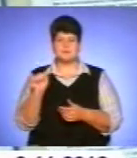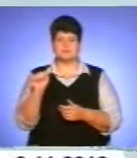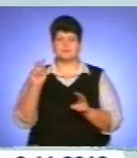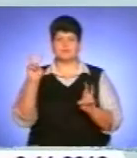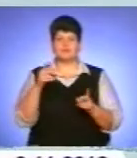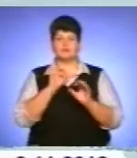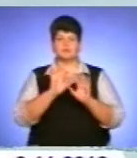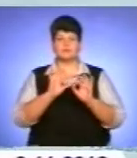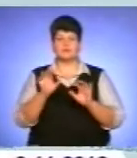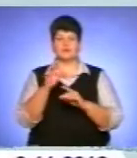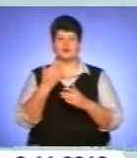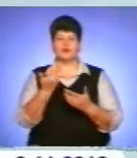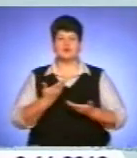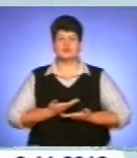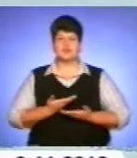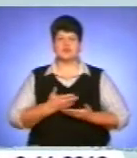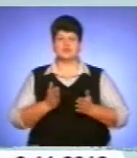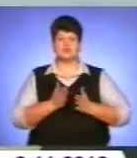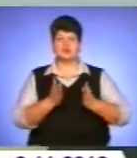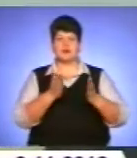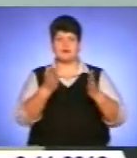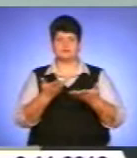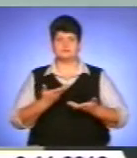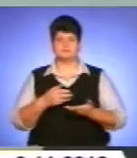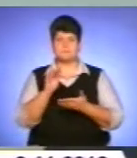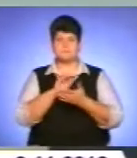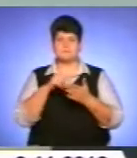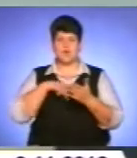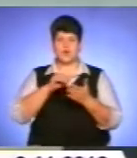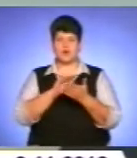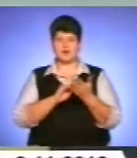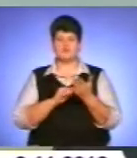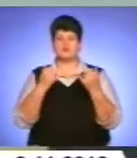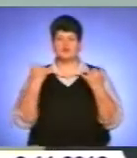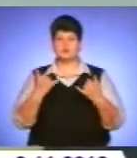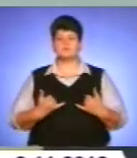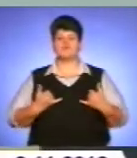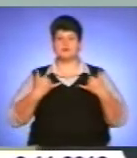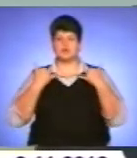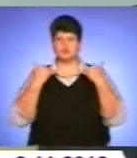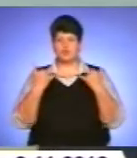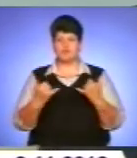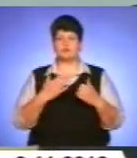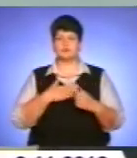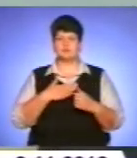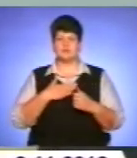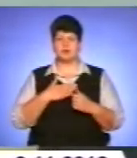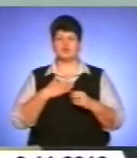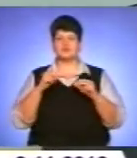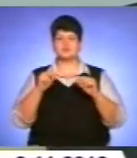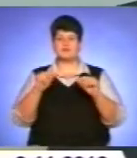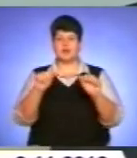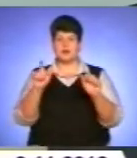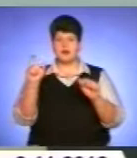життєвого шляху на творчому доробку. Сьогодні ми вшановуємо і взагалі в ці дні вшановуємо нашого видатного земляка